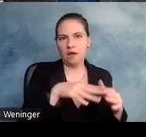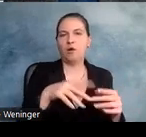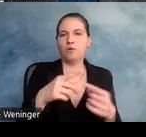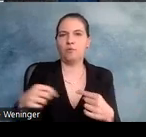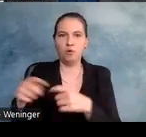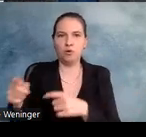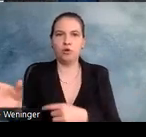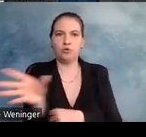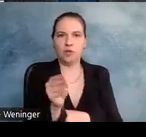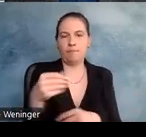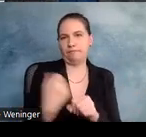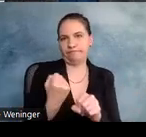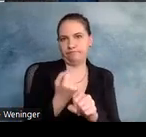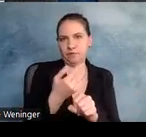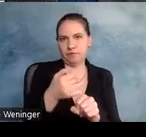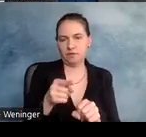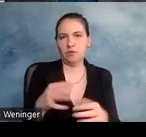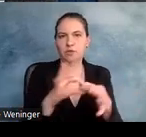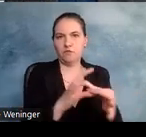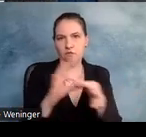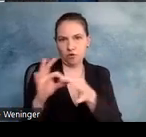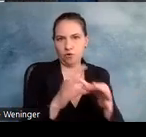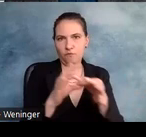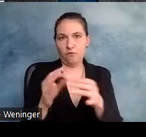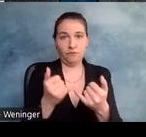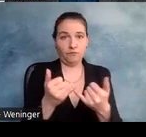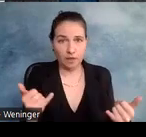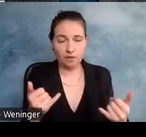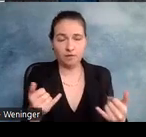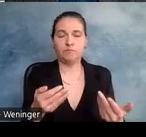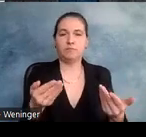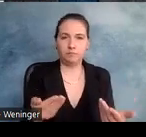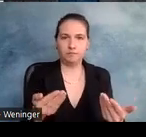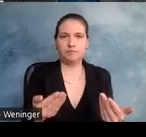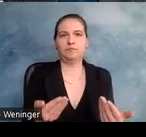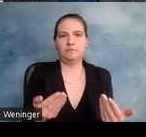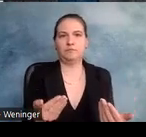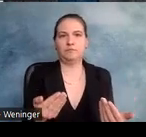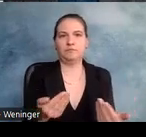diese Verknüpfung findet eben dadurch statt, dass wir diese überlappende